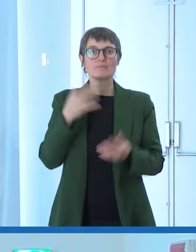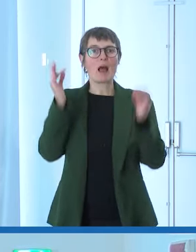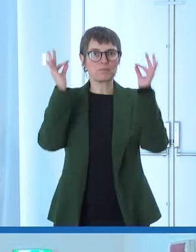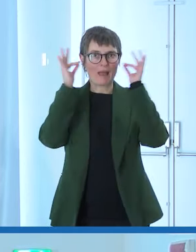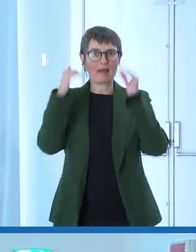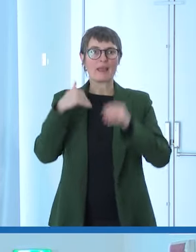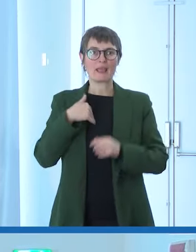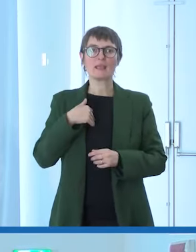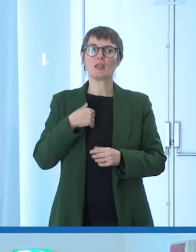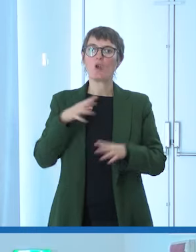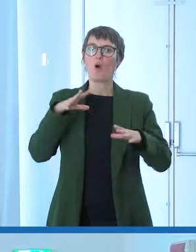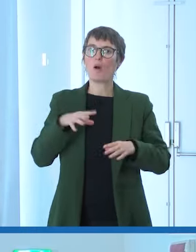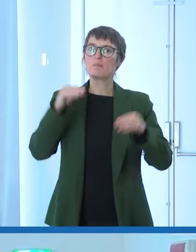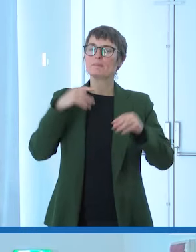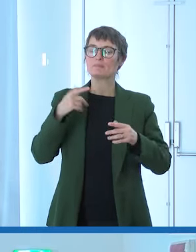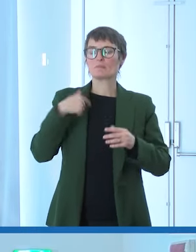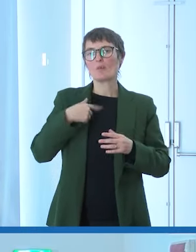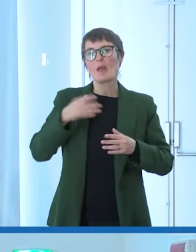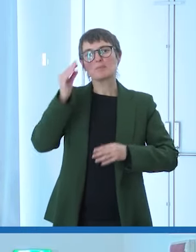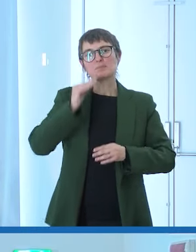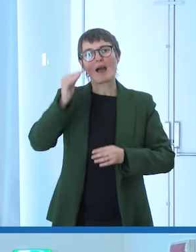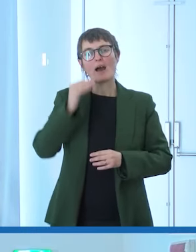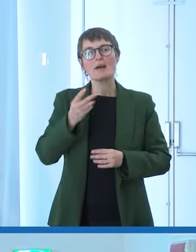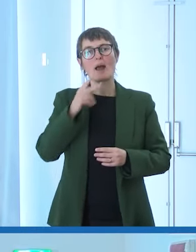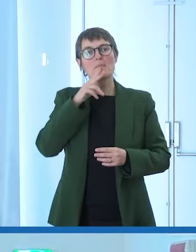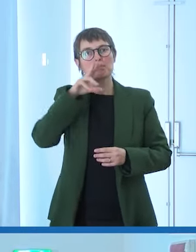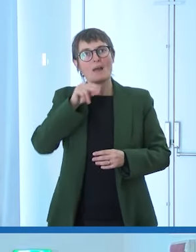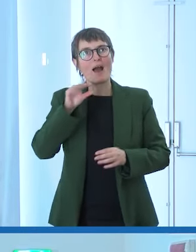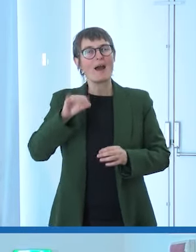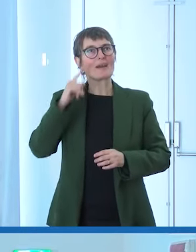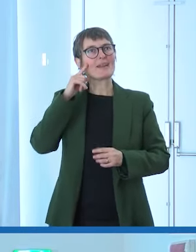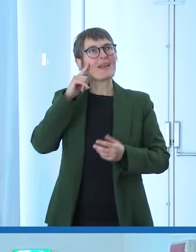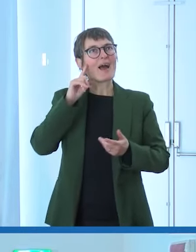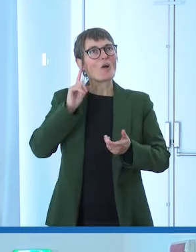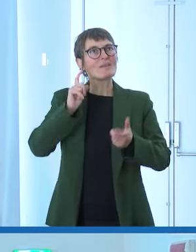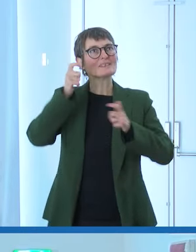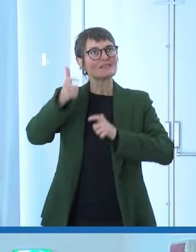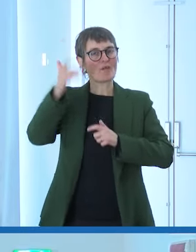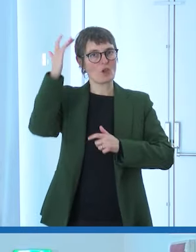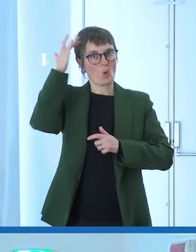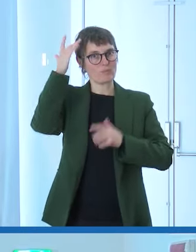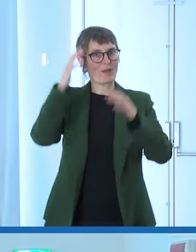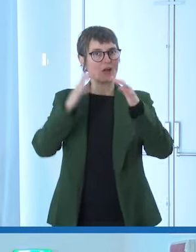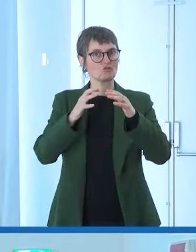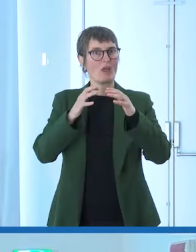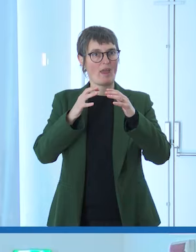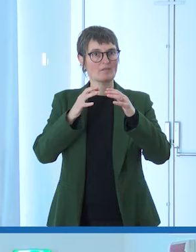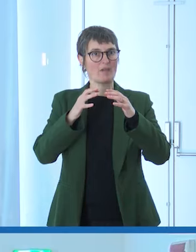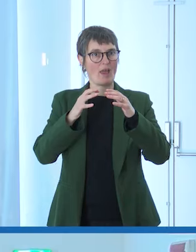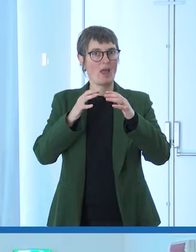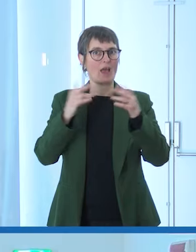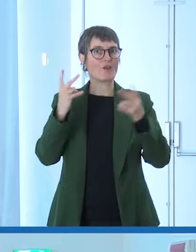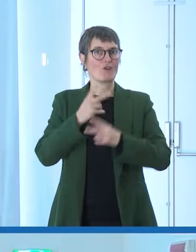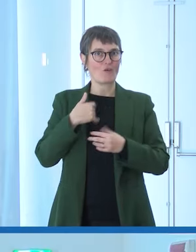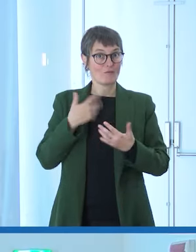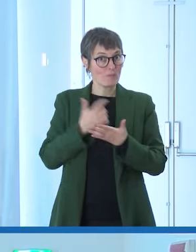e a sviluppare il cervello che è la cosa diciamo non secondaria in questi casi perché se non si sente